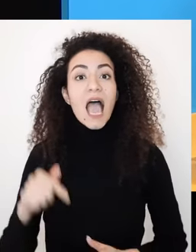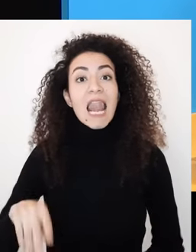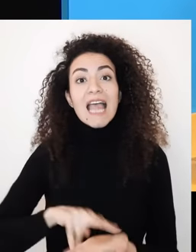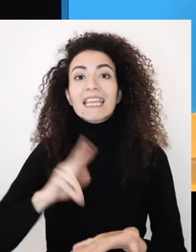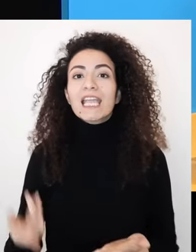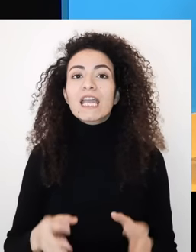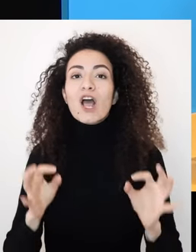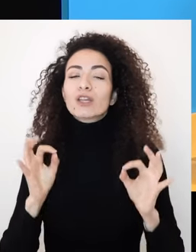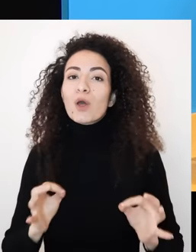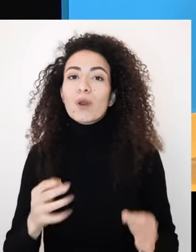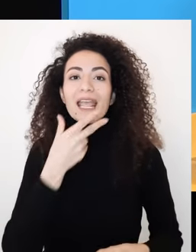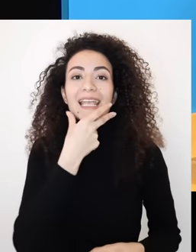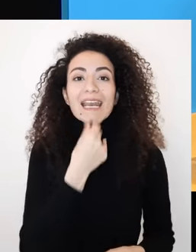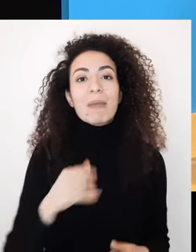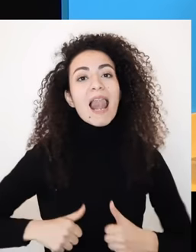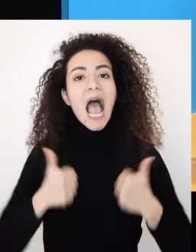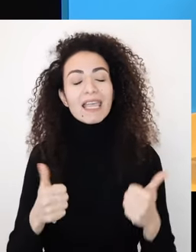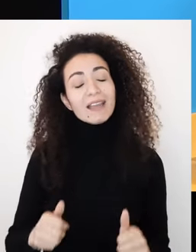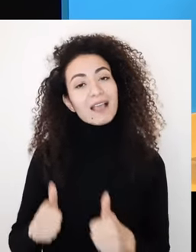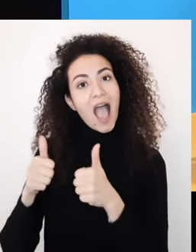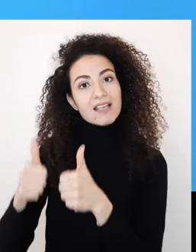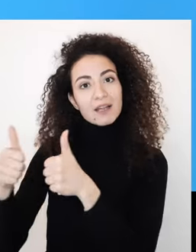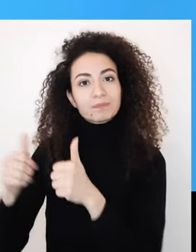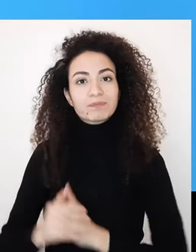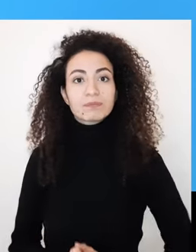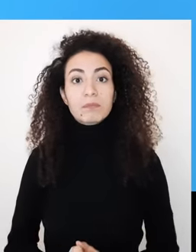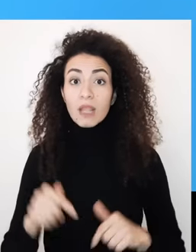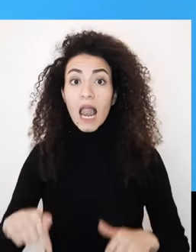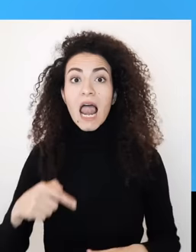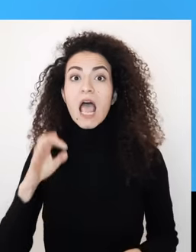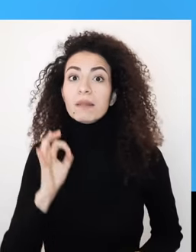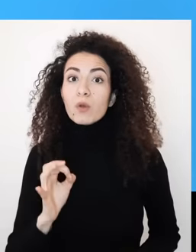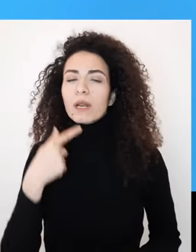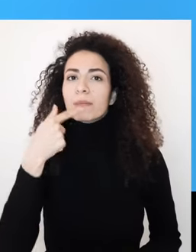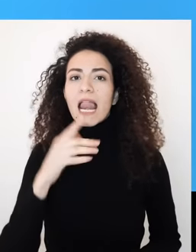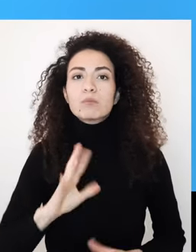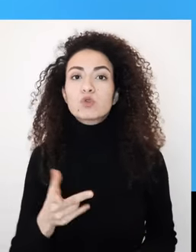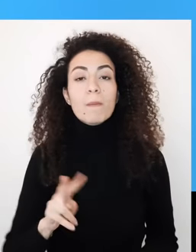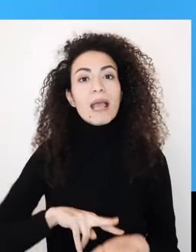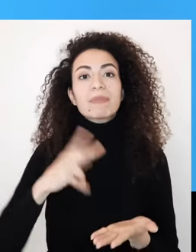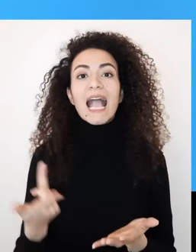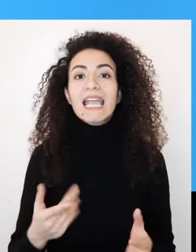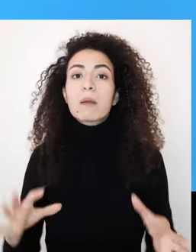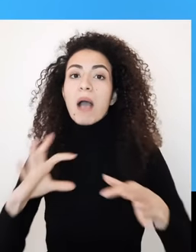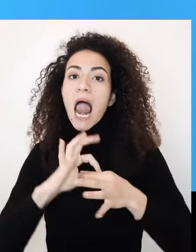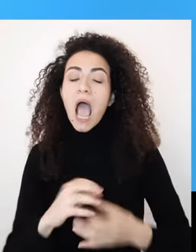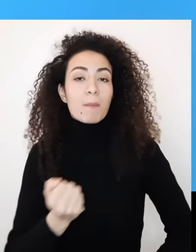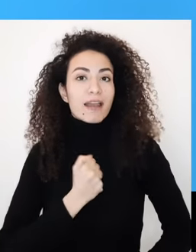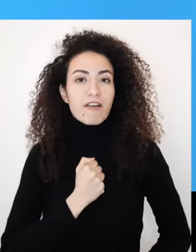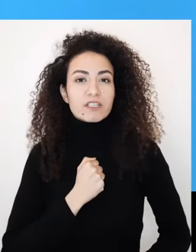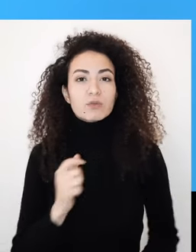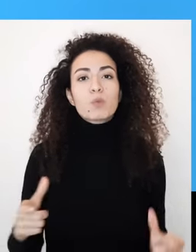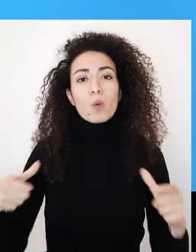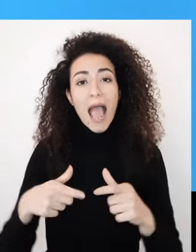أفضل ولأنه حياتنا عم ترجع ترسم صفحات جديدة رح ننطلق لنحكي عن تغيير علاقاتنا مع حالنا مع